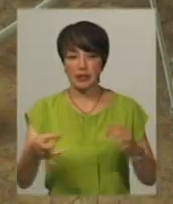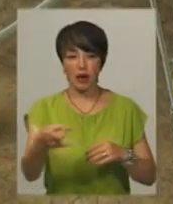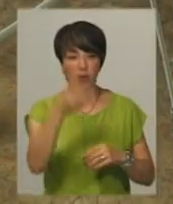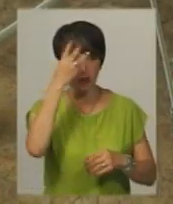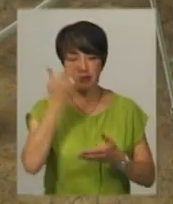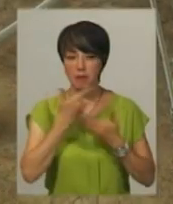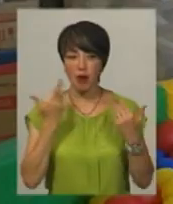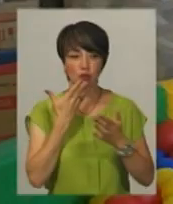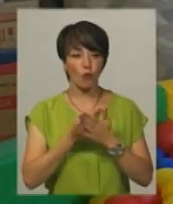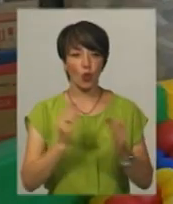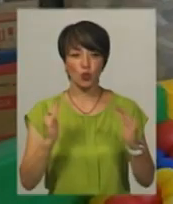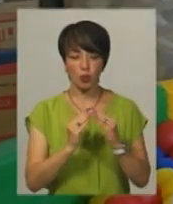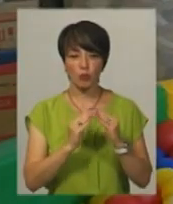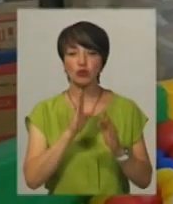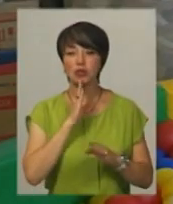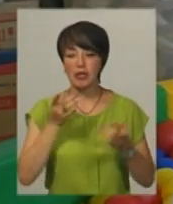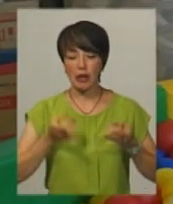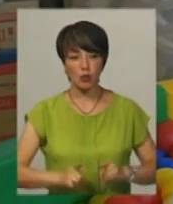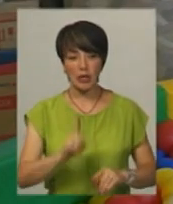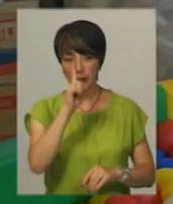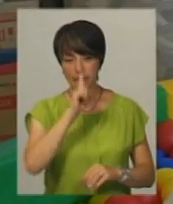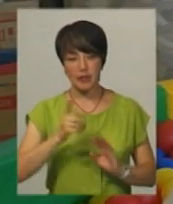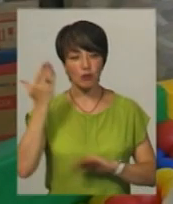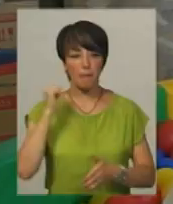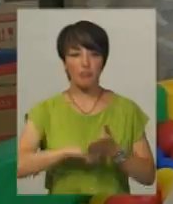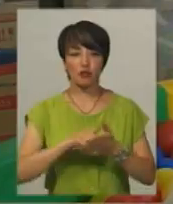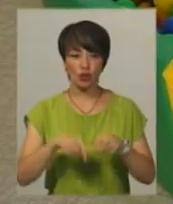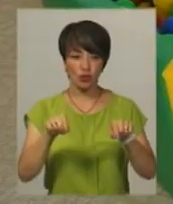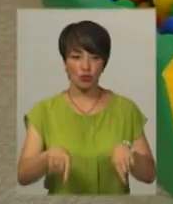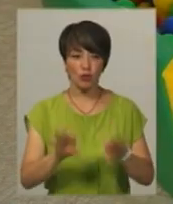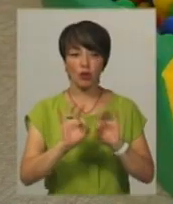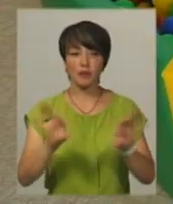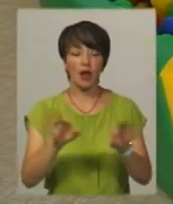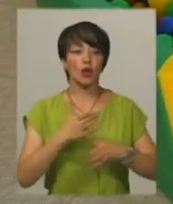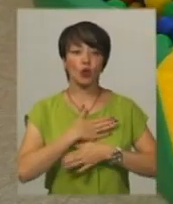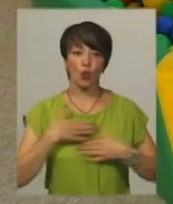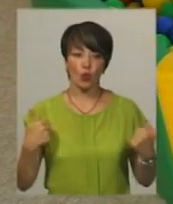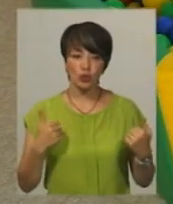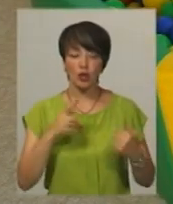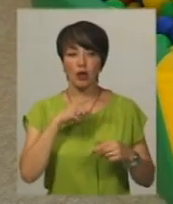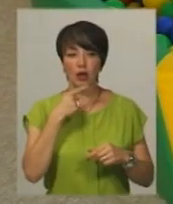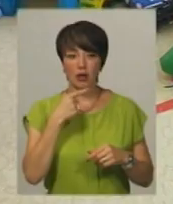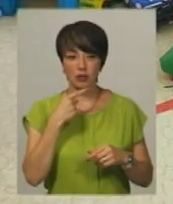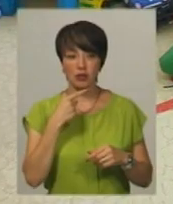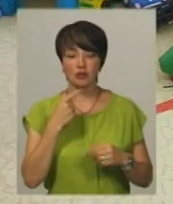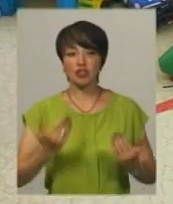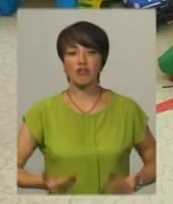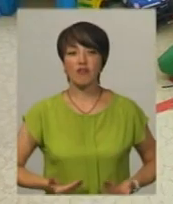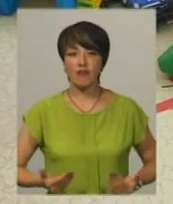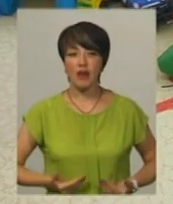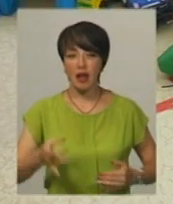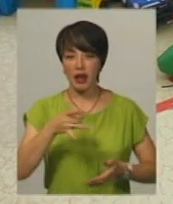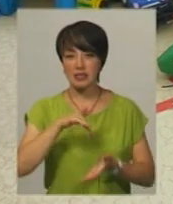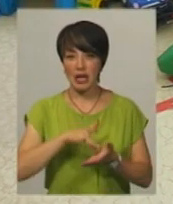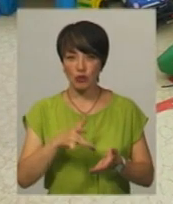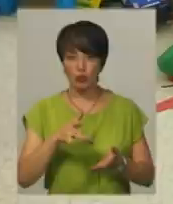котрі не мають домівки. Тетяна, яка народила місяць тому, про причини свого перебування в цьому закладі говорити не хоче. Вона з райцентру на півдні Хмельничини. Жінка каже, на